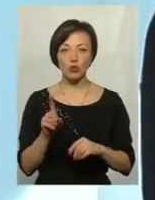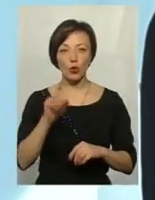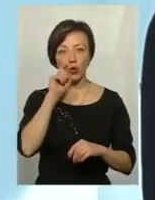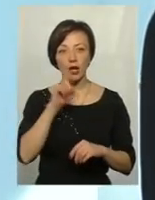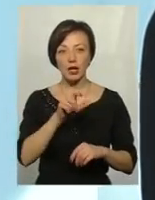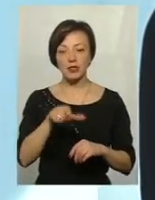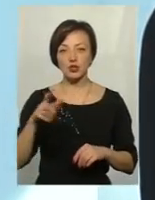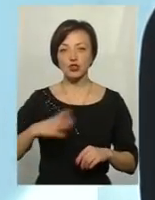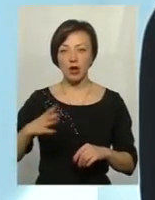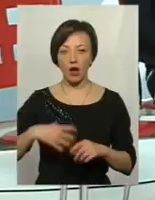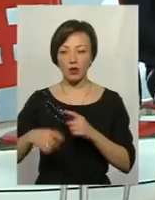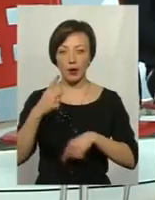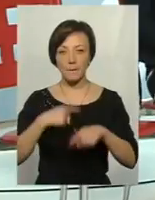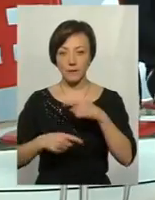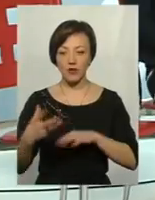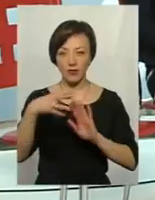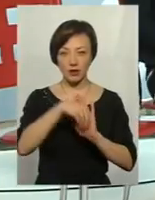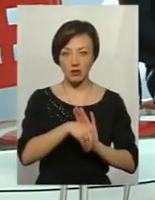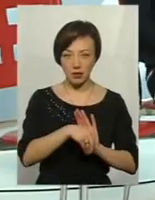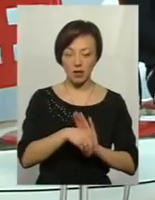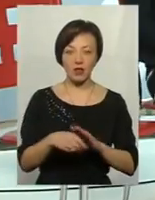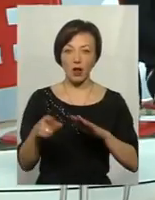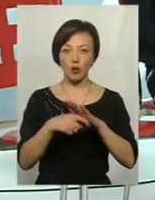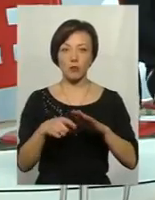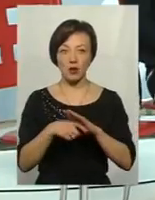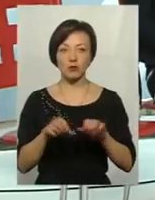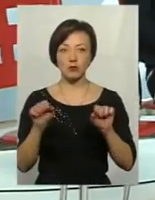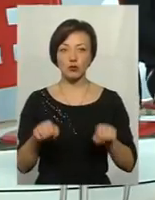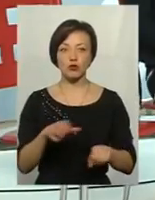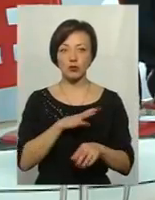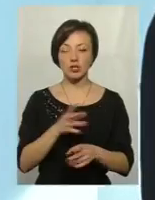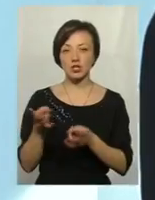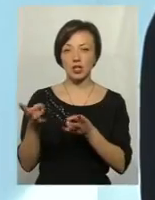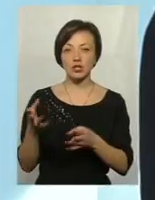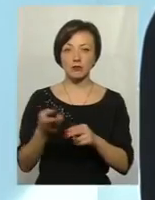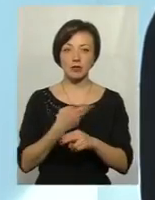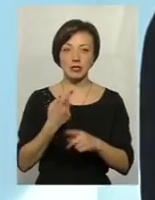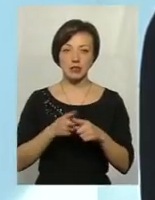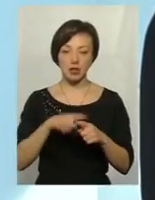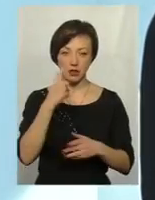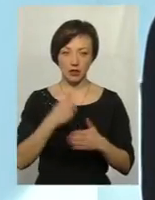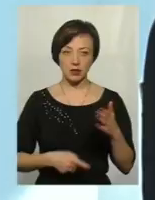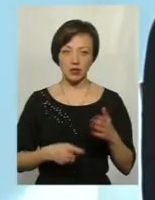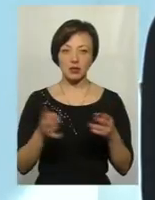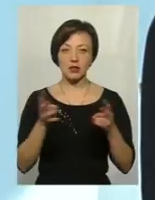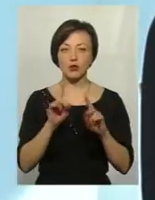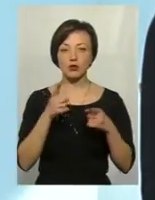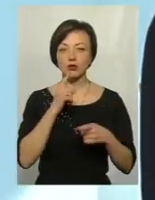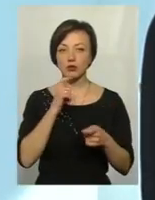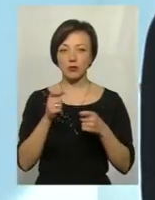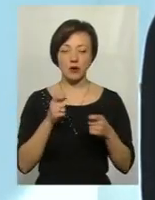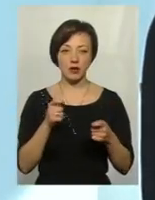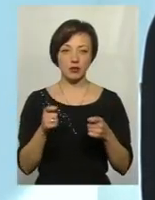українці, які чекають на повернення України на Донбас, вони можуть бути залишені без її надії. Тут треба бути дуже